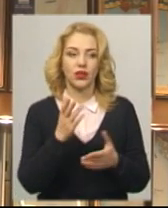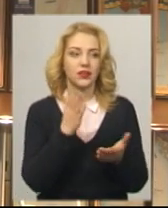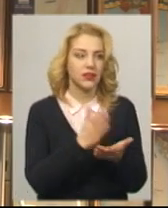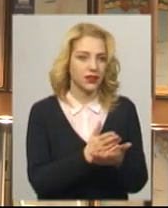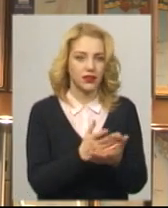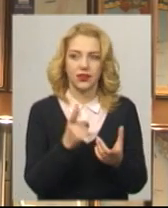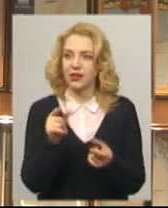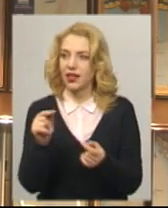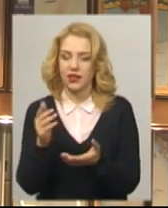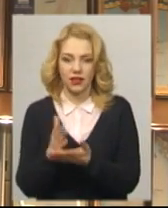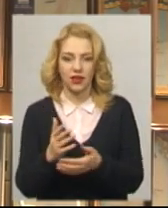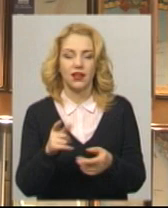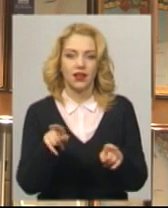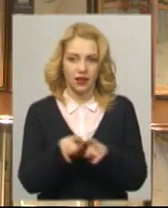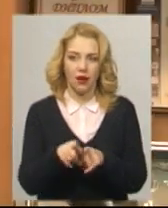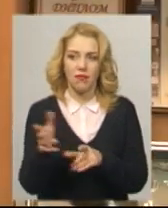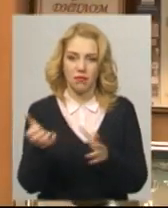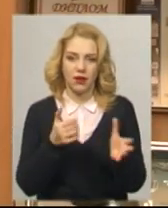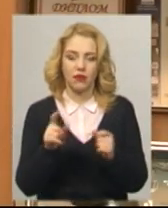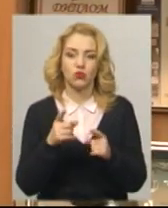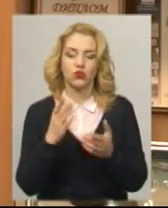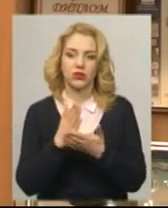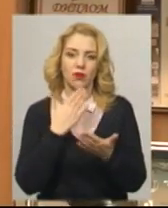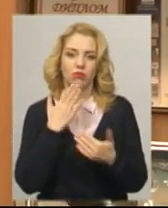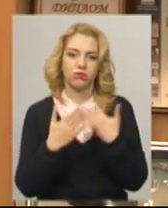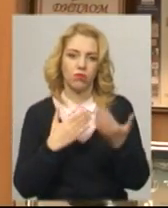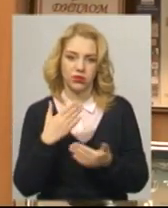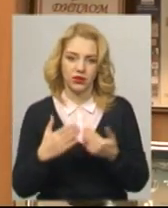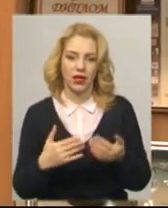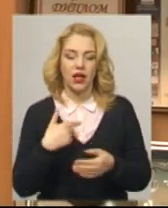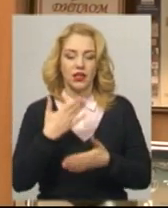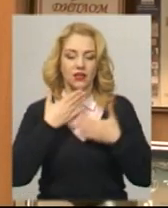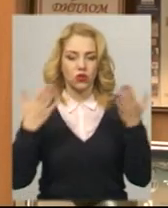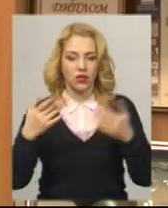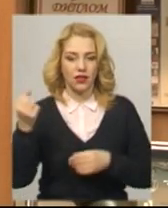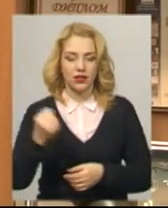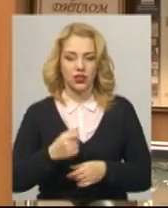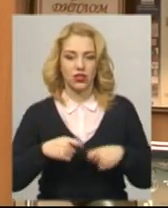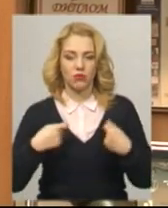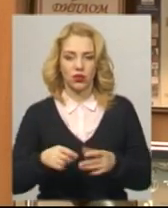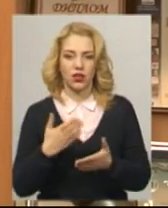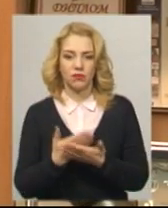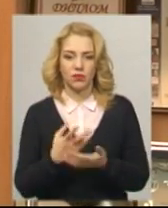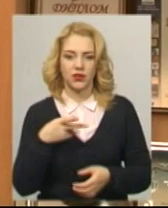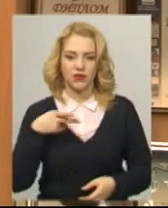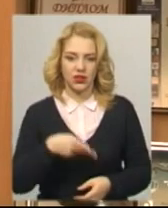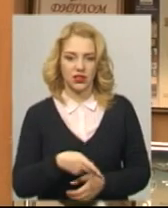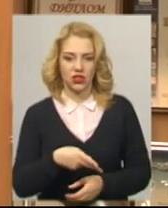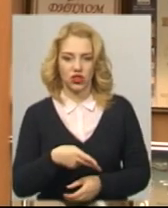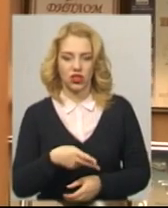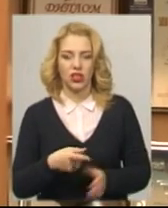і беремо, тому що попит є. За останній тиждень ми продали близько 2600